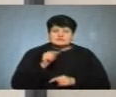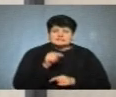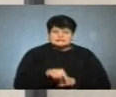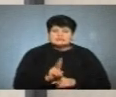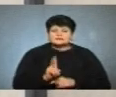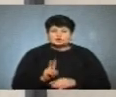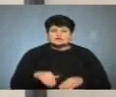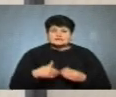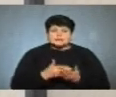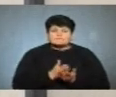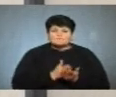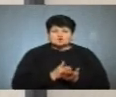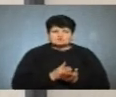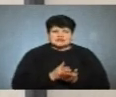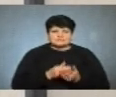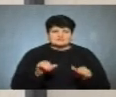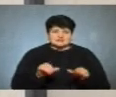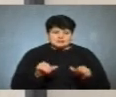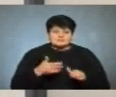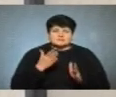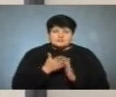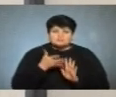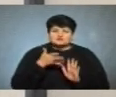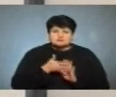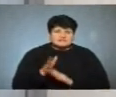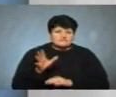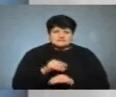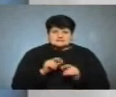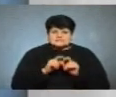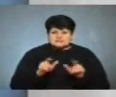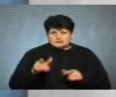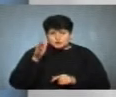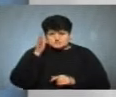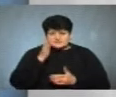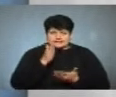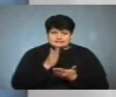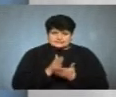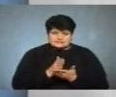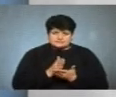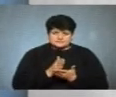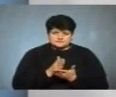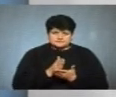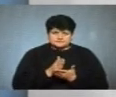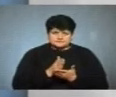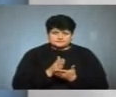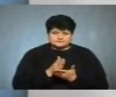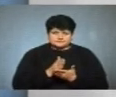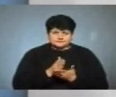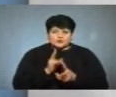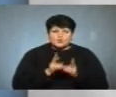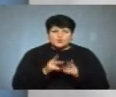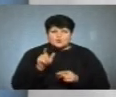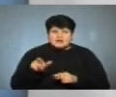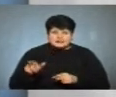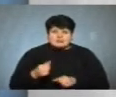послуги у їдальнях. Адже ми маємо розуміти, що не у всіх закладах освіти є, власне, кухарі,